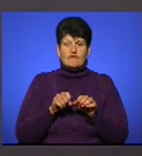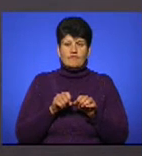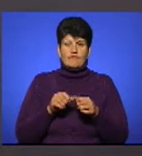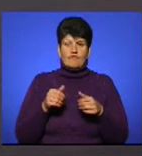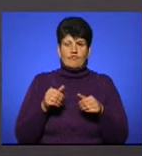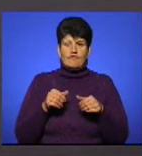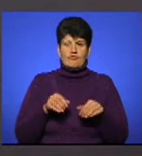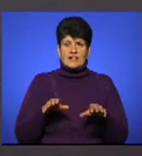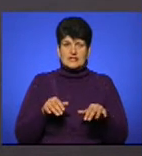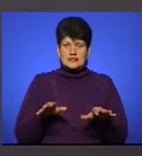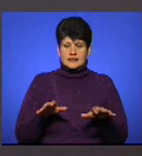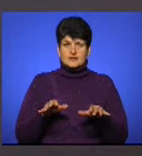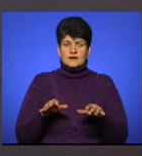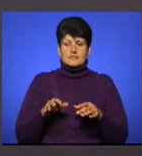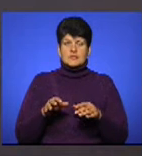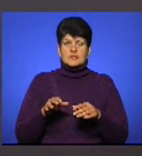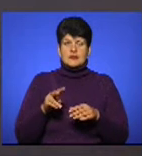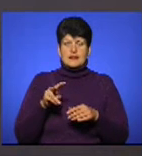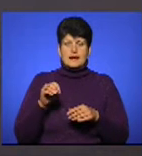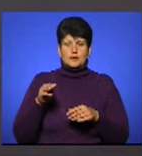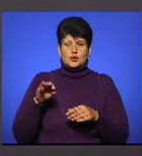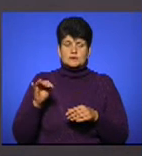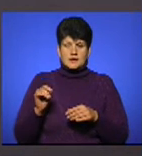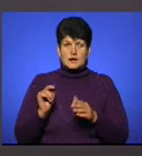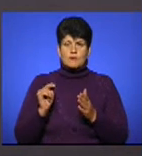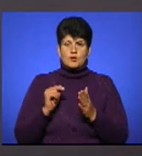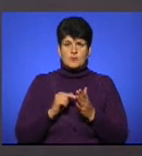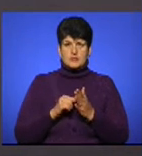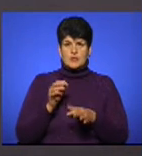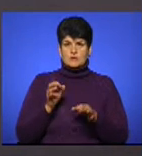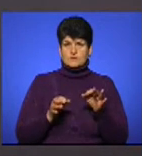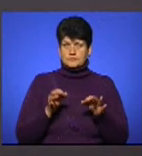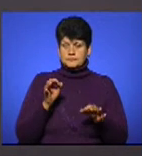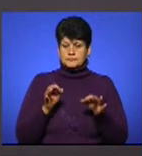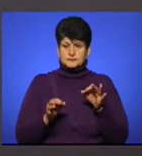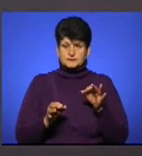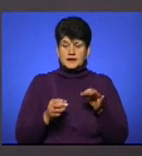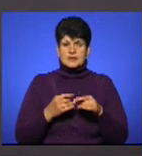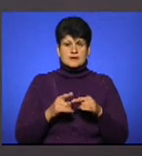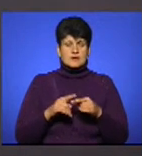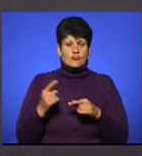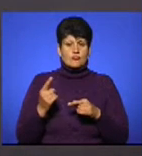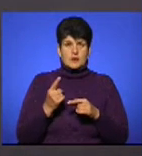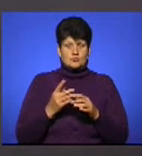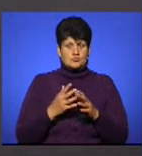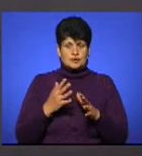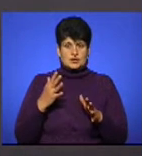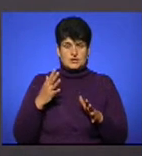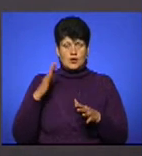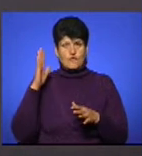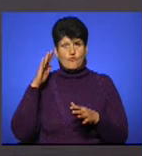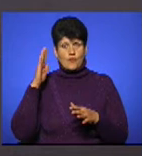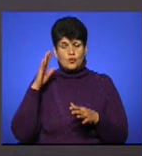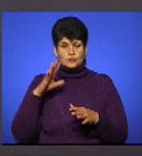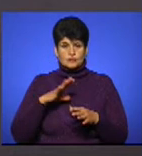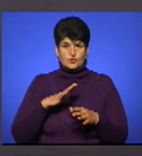тварин лептоспіри попадають в зовнішнє середовище. Це, в першу чергу, воду водою,